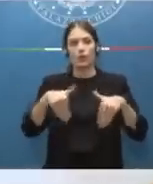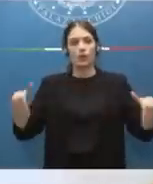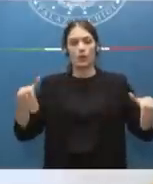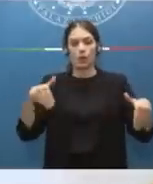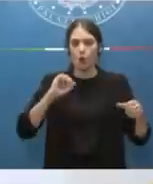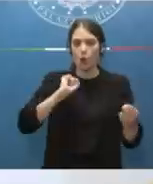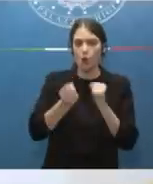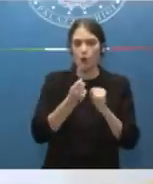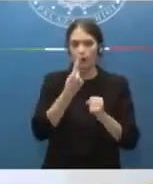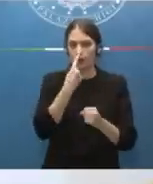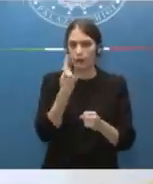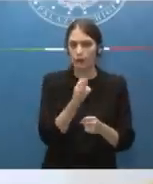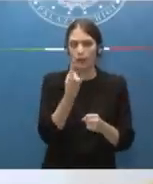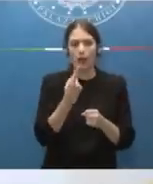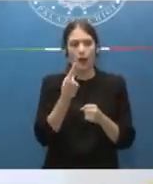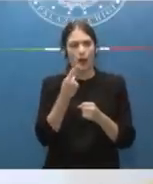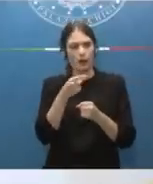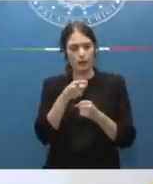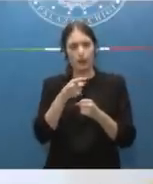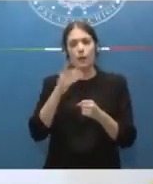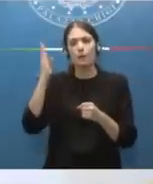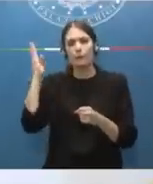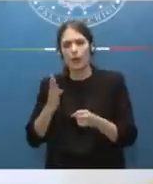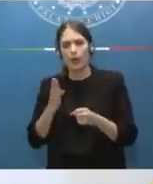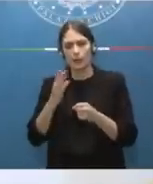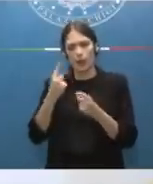criminalità e nell'esercizio dell'azione penale